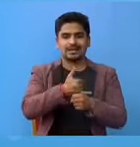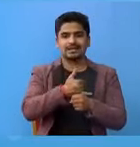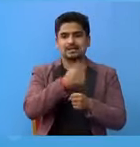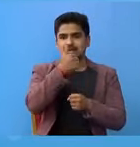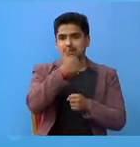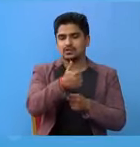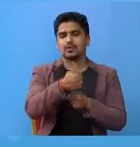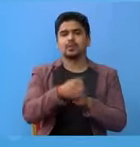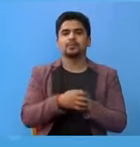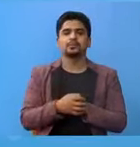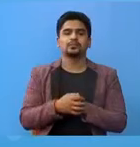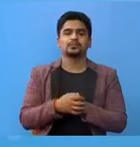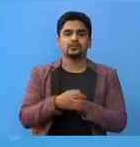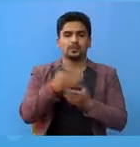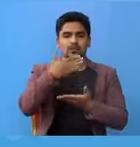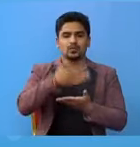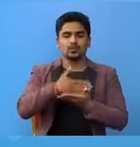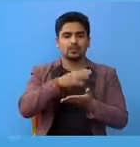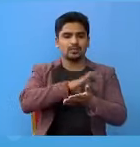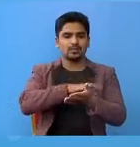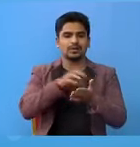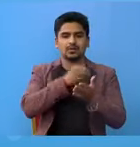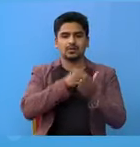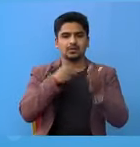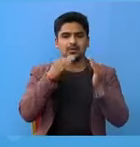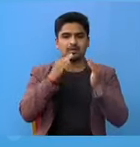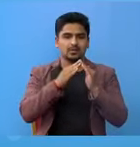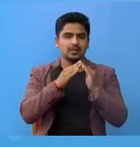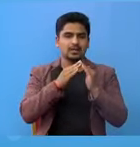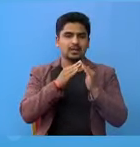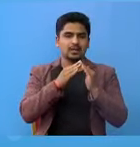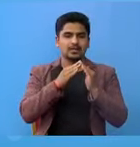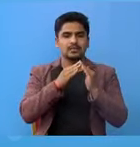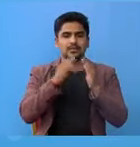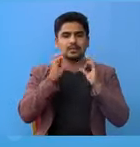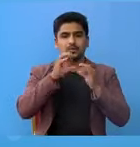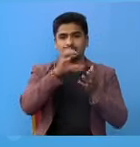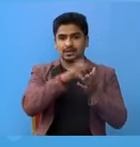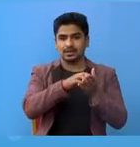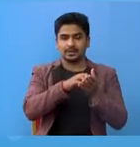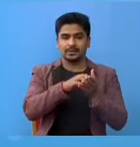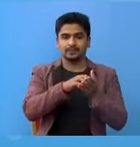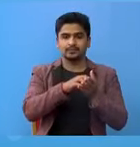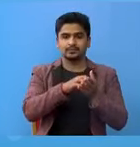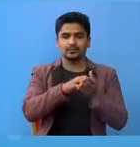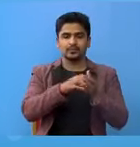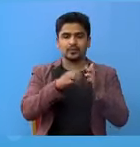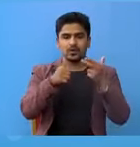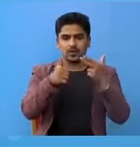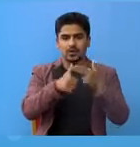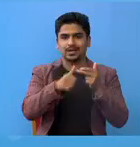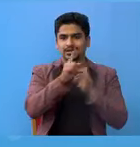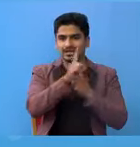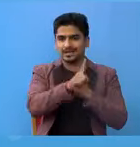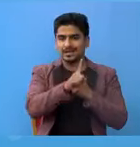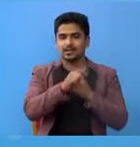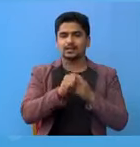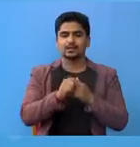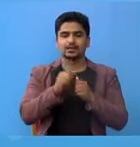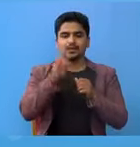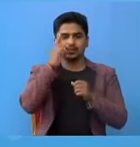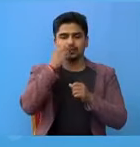छो जना लुम्मेनी प्रादेशिक अस्पताल जनस्वा प्रयोक साला मां औरका खांची का एक जना,